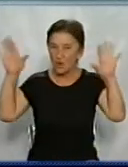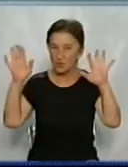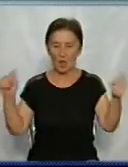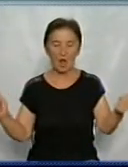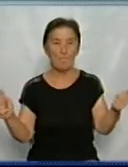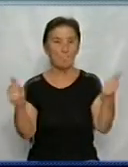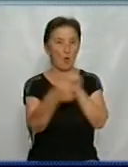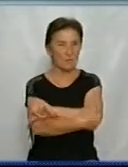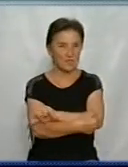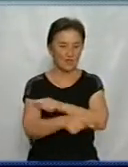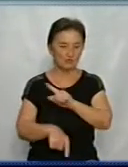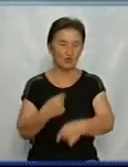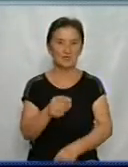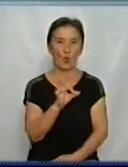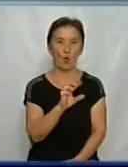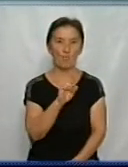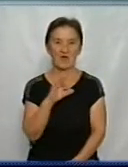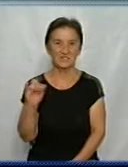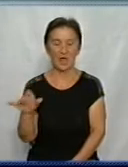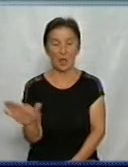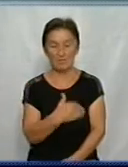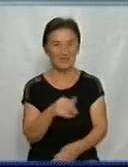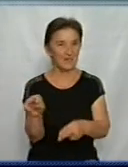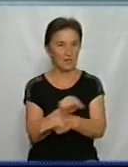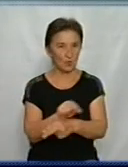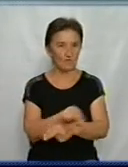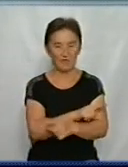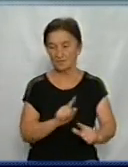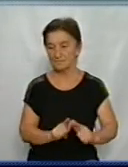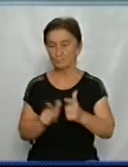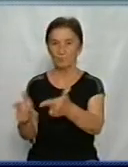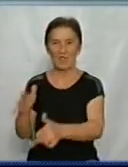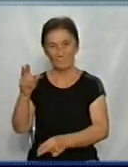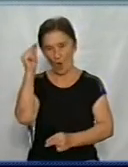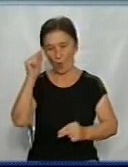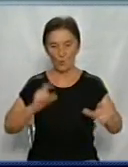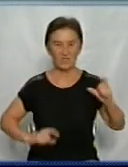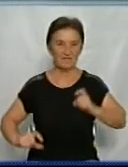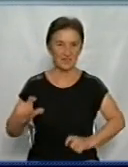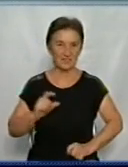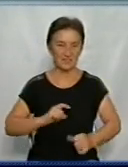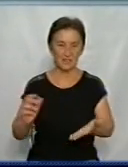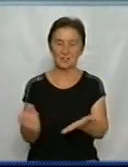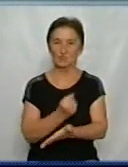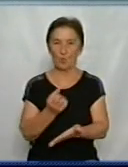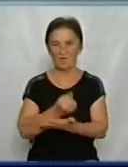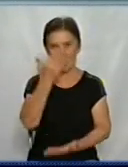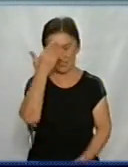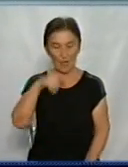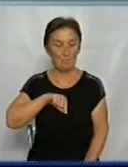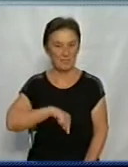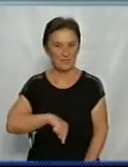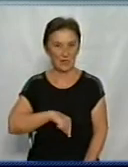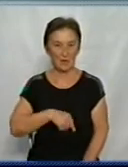представників ОБСЄ. Після лікування боєць вступив в університет здобувати освіту психолога. Власним прикладом хоче